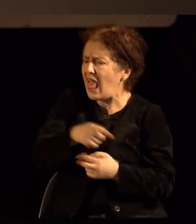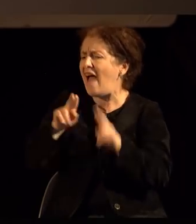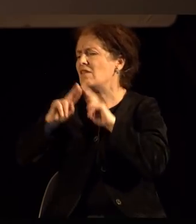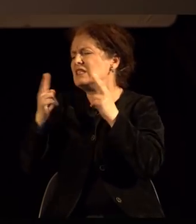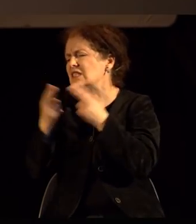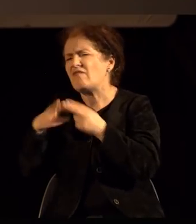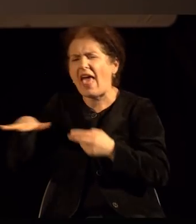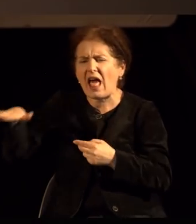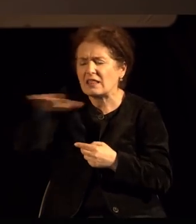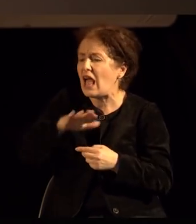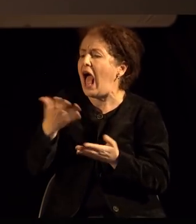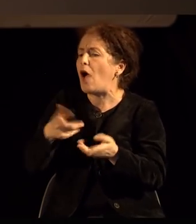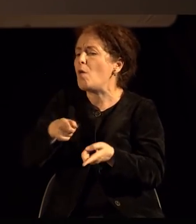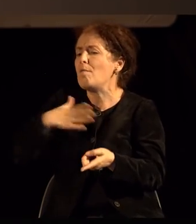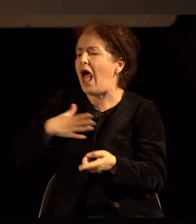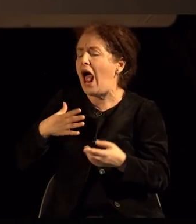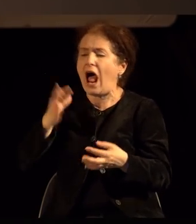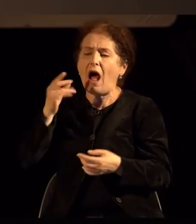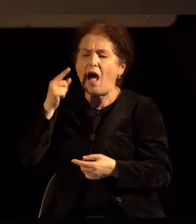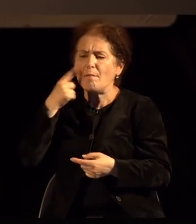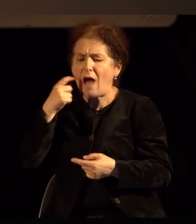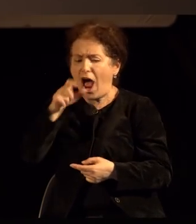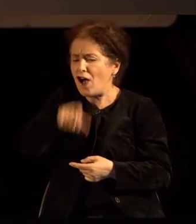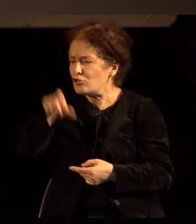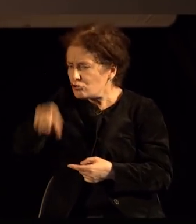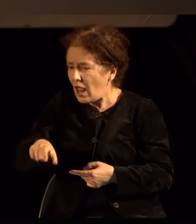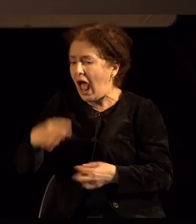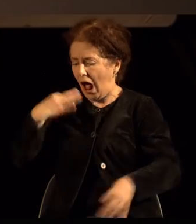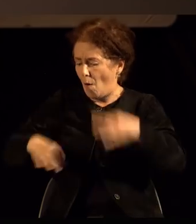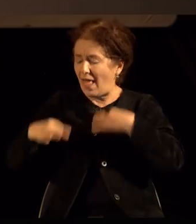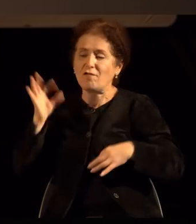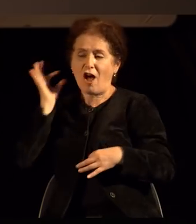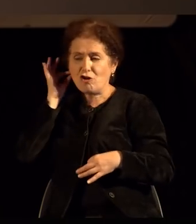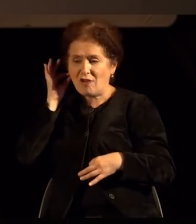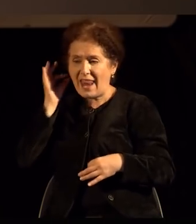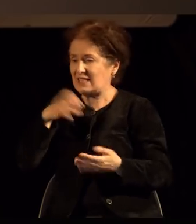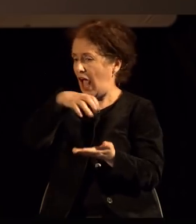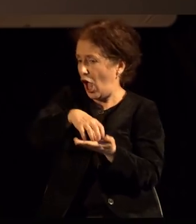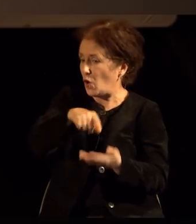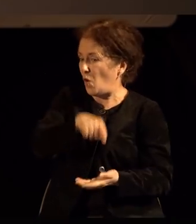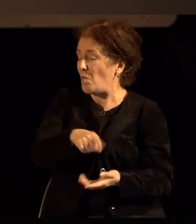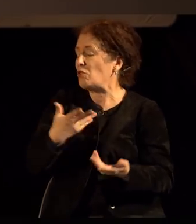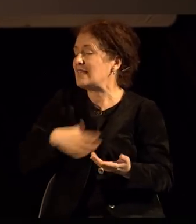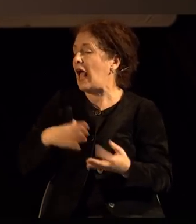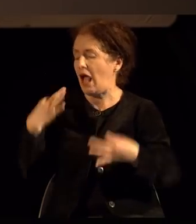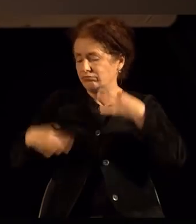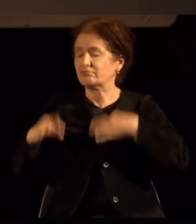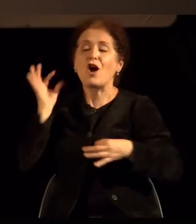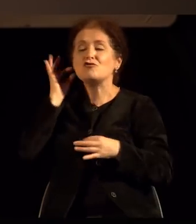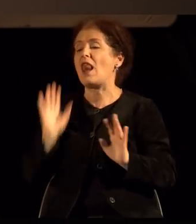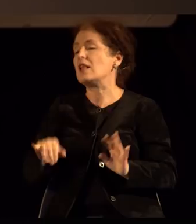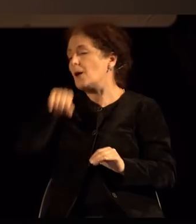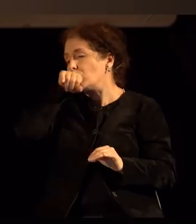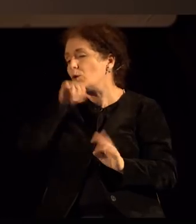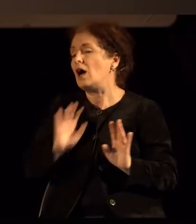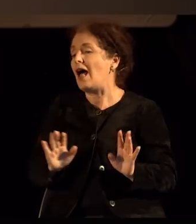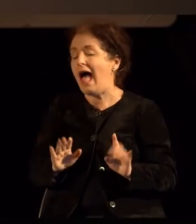Секаде каде што постојат луѓе кои се облекуваат поинаку од нормирањиот род на кој што нели номинално припагаат, таму